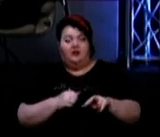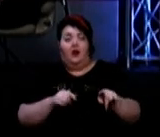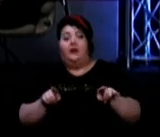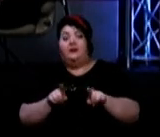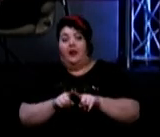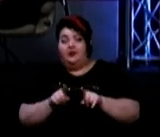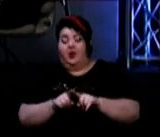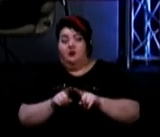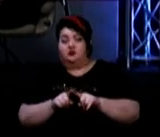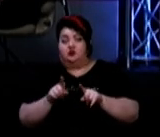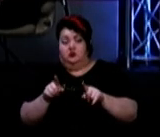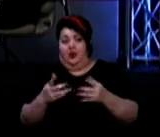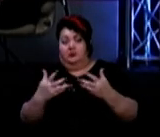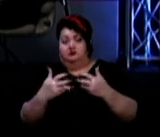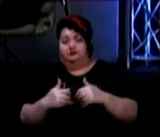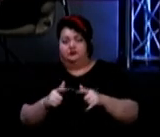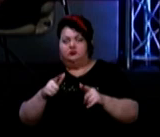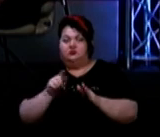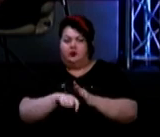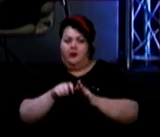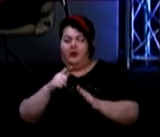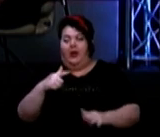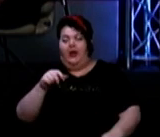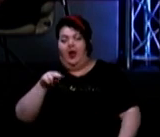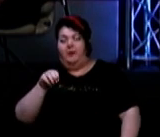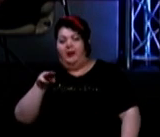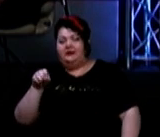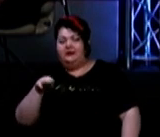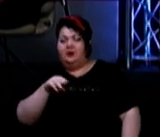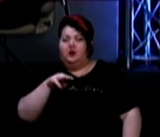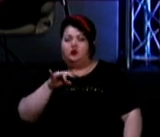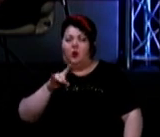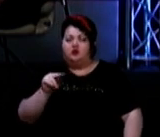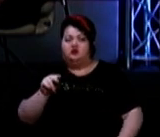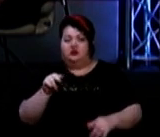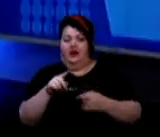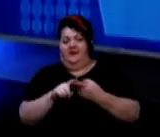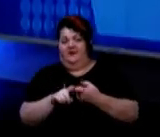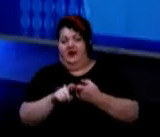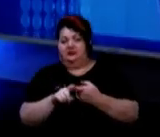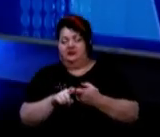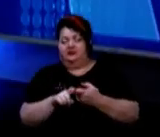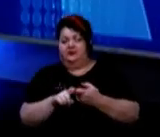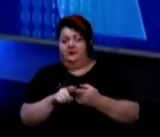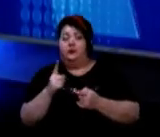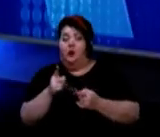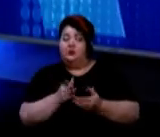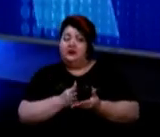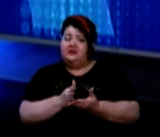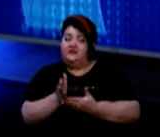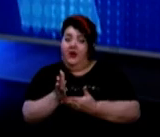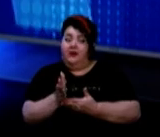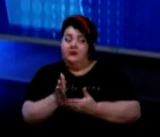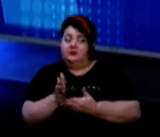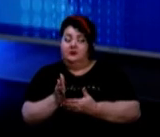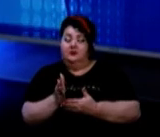ньому діагностуємо гепатити і торч інфекції. І один, як із варіантів, ми завели